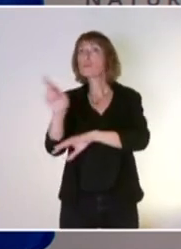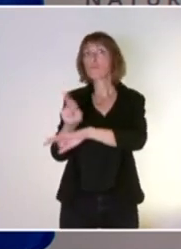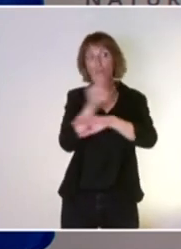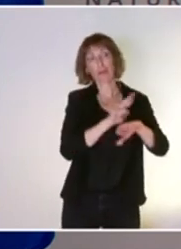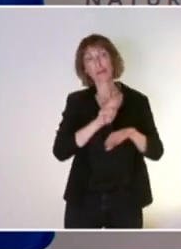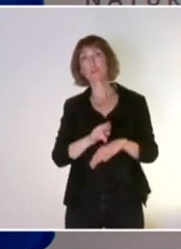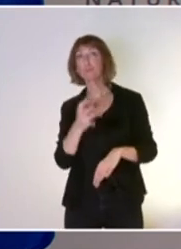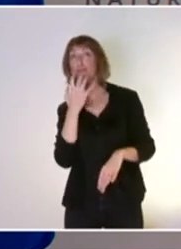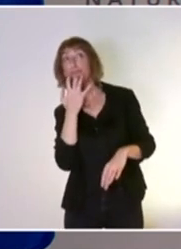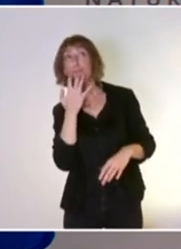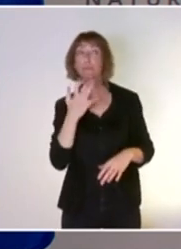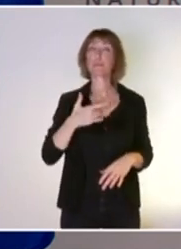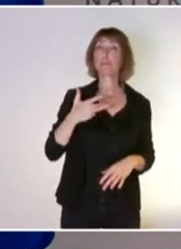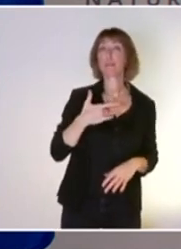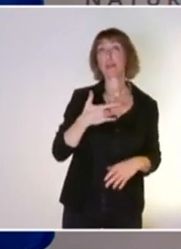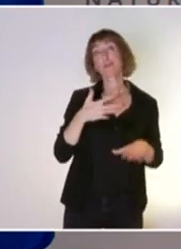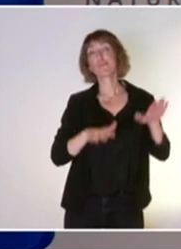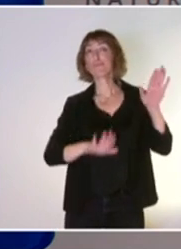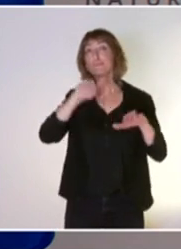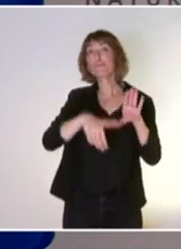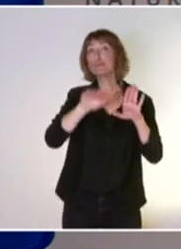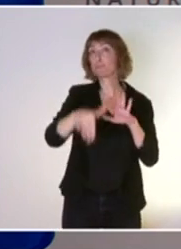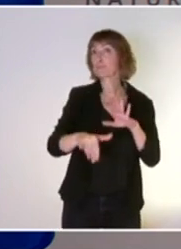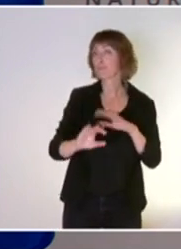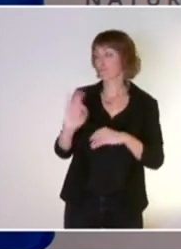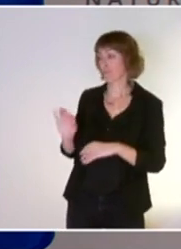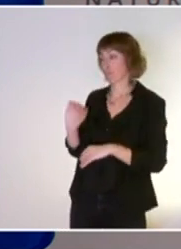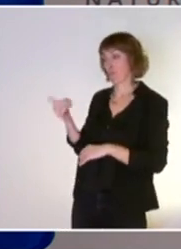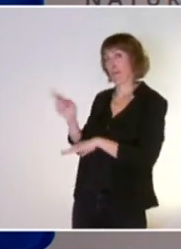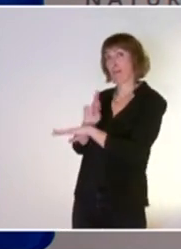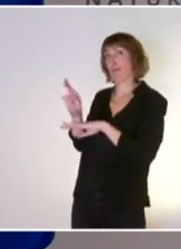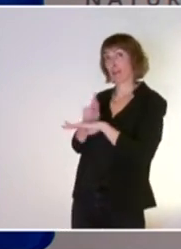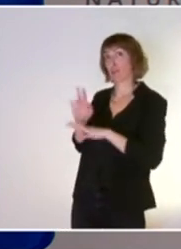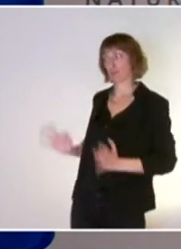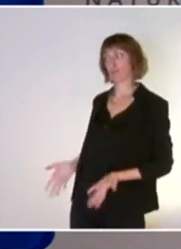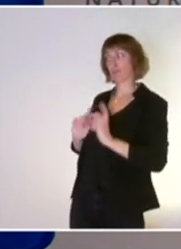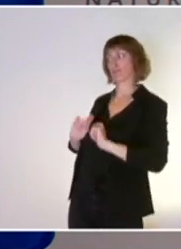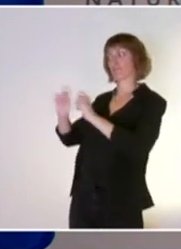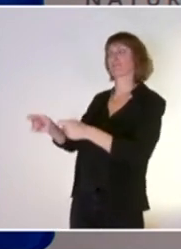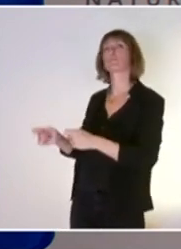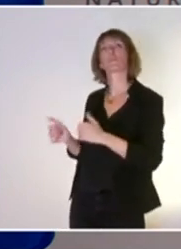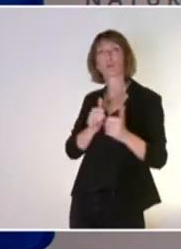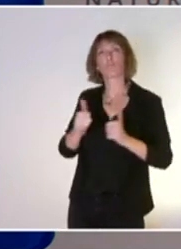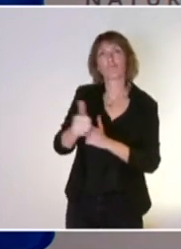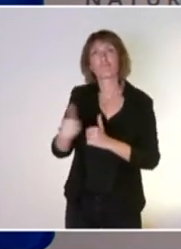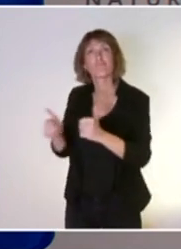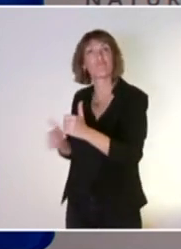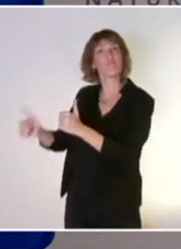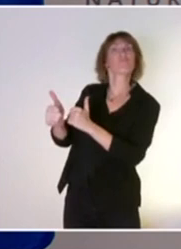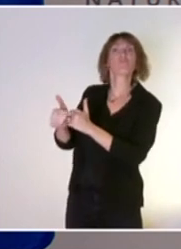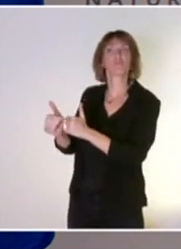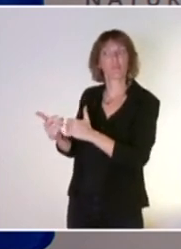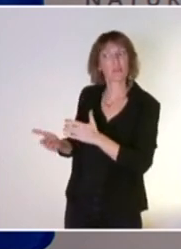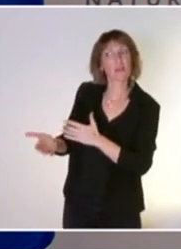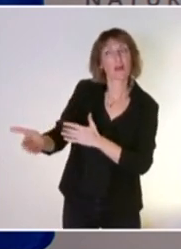Justement, c'est une façon d'abord de renforcer les régions en tant que chef de file des collectivités sur la biodiversité, de se mettre en cohérence